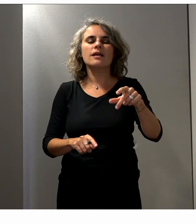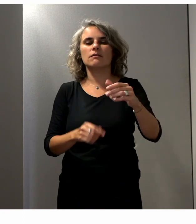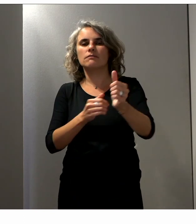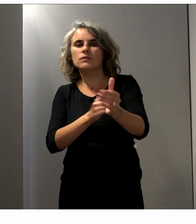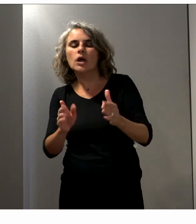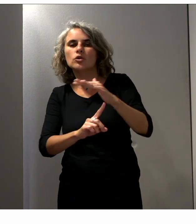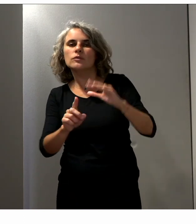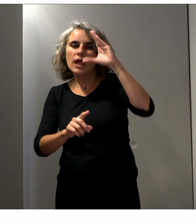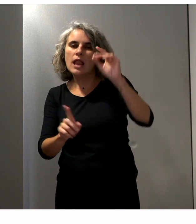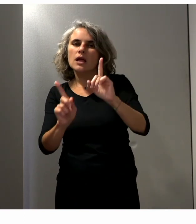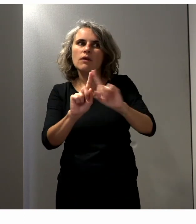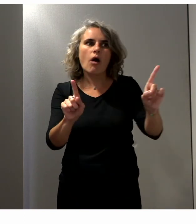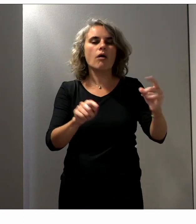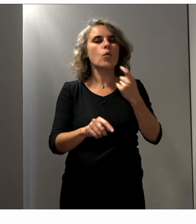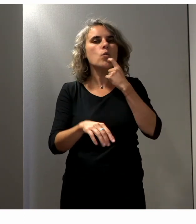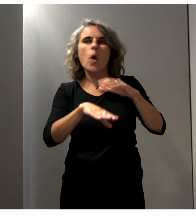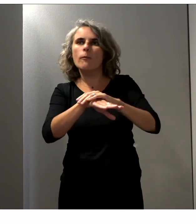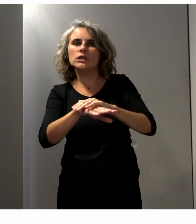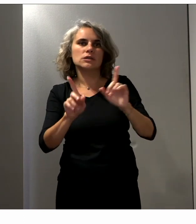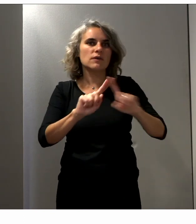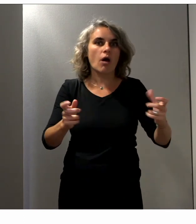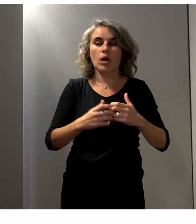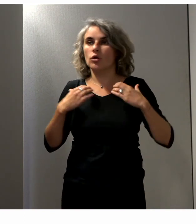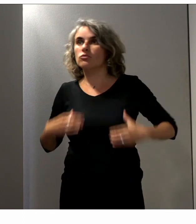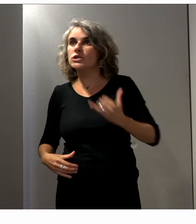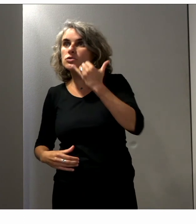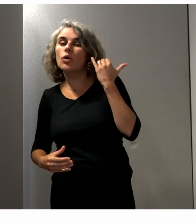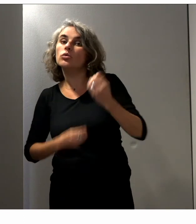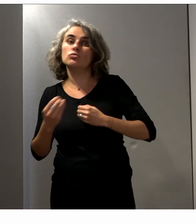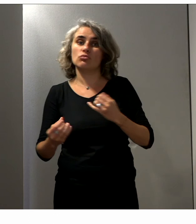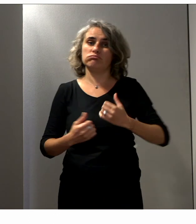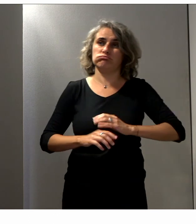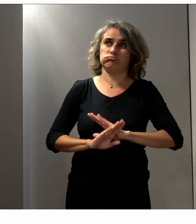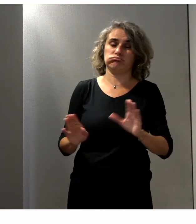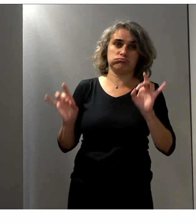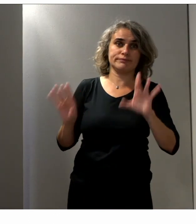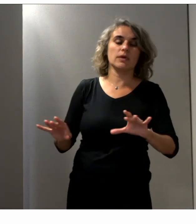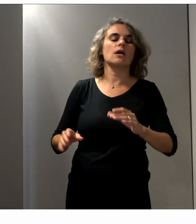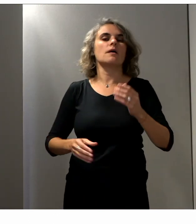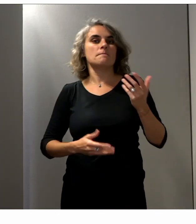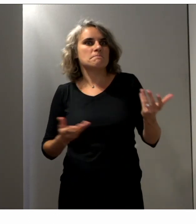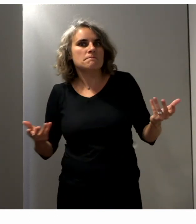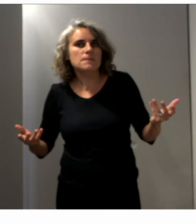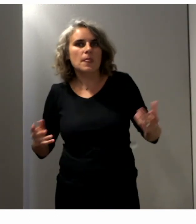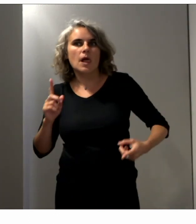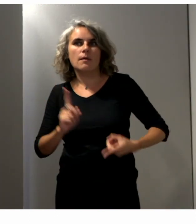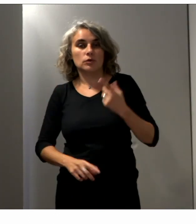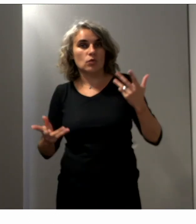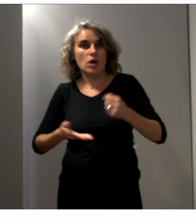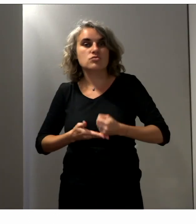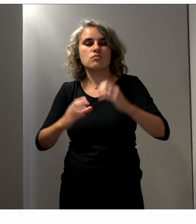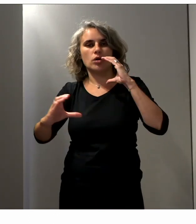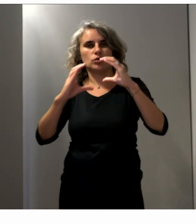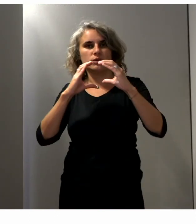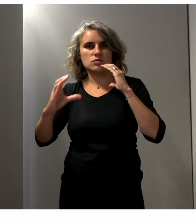avons des sensibilités politiques différentes, nous pouvons être gilets jaunes ou pas. Nous nous appuyons effectivement sur les supports de